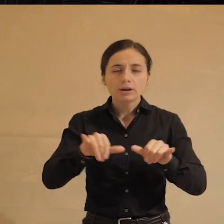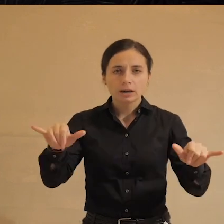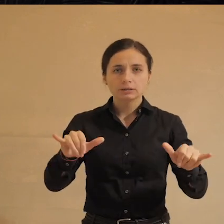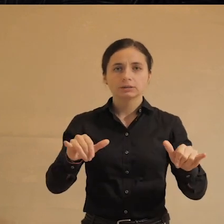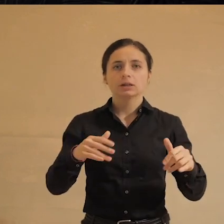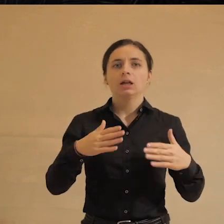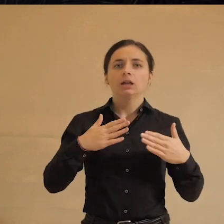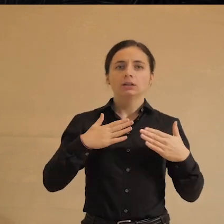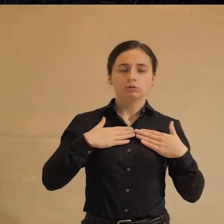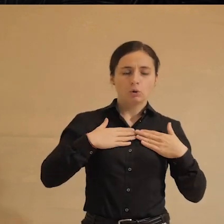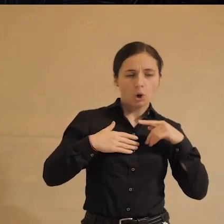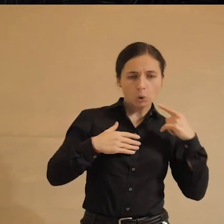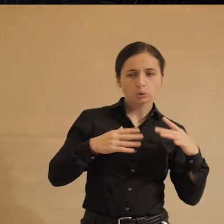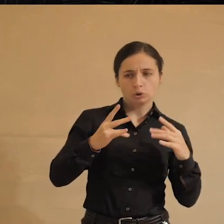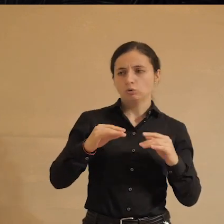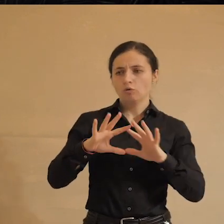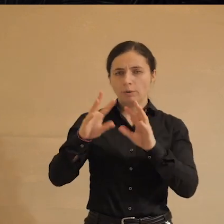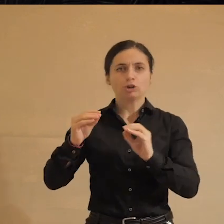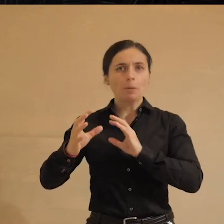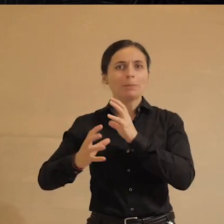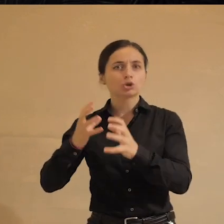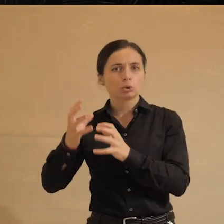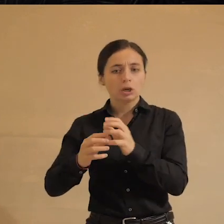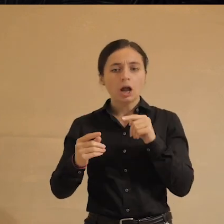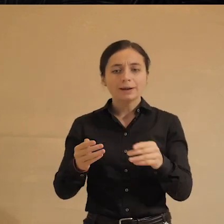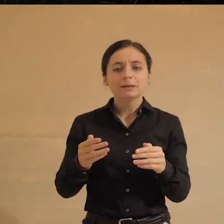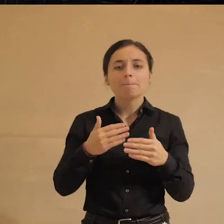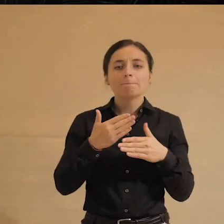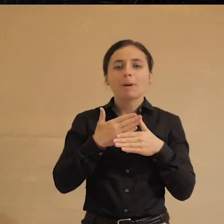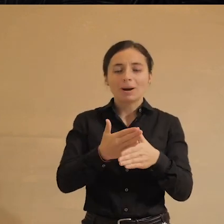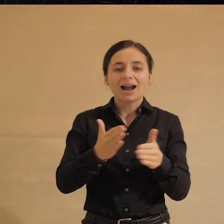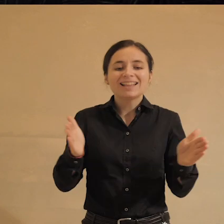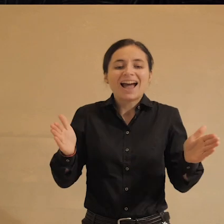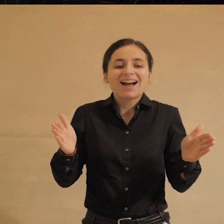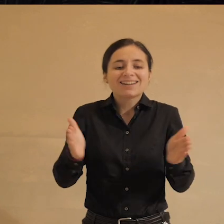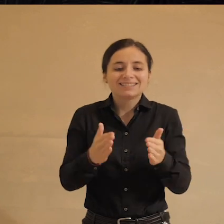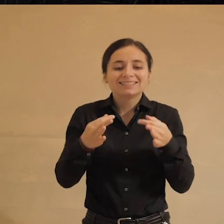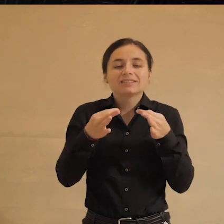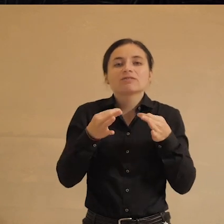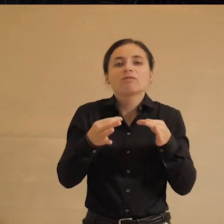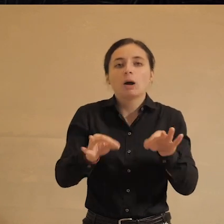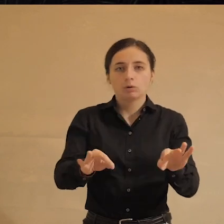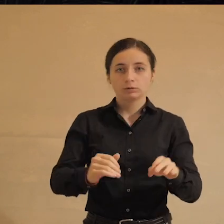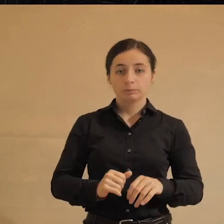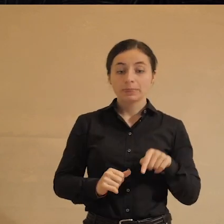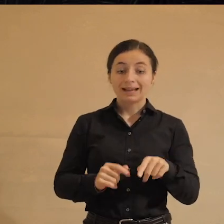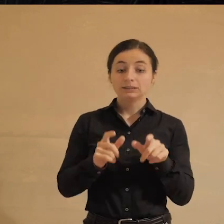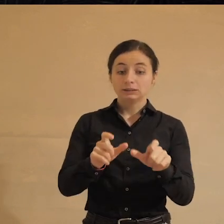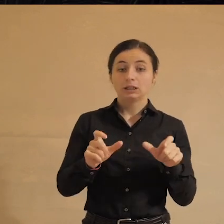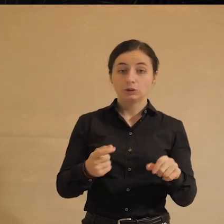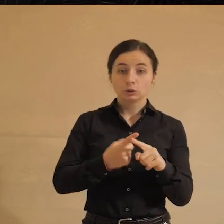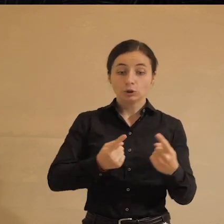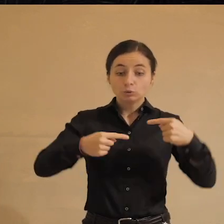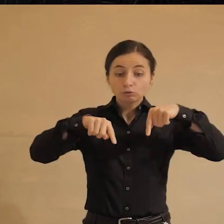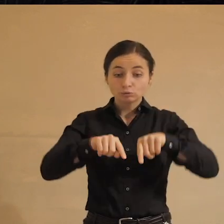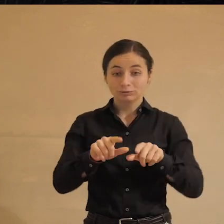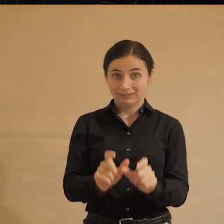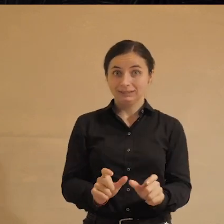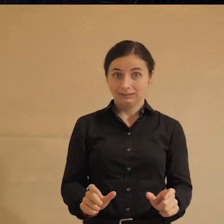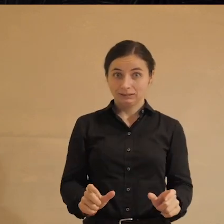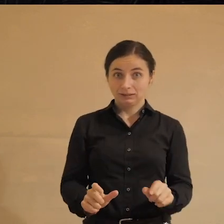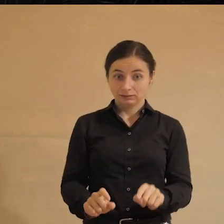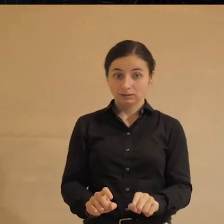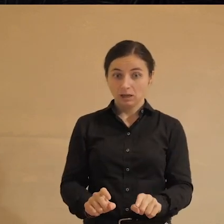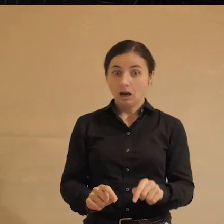не только наши, но и международные, что они делают? Они помогают ограничить пространство свободы. При этом те люди, которые внутри там сидят,